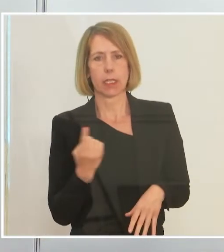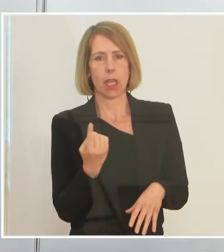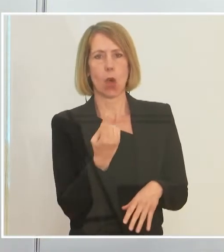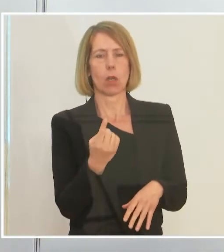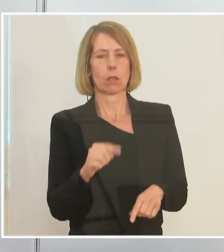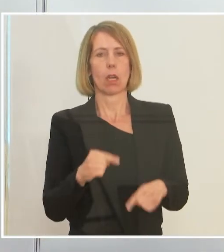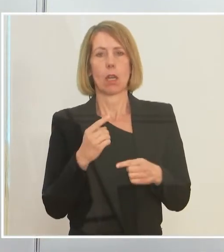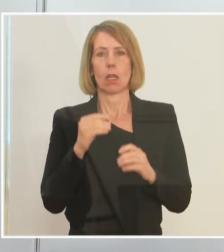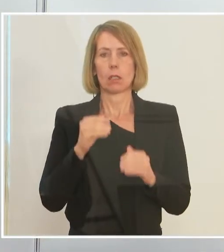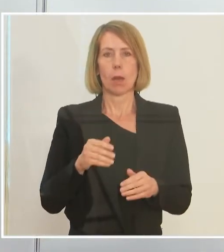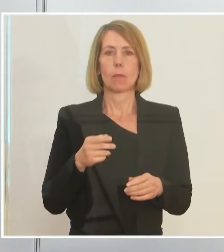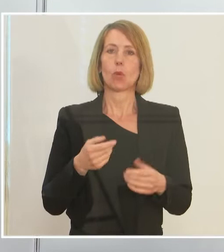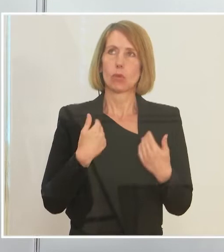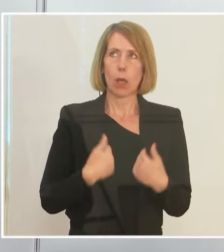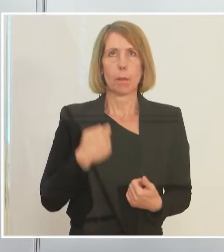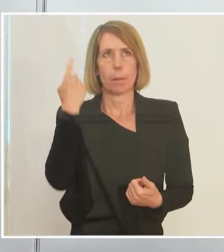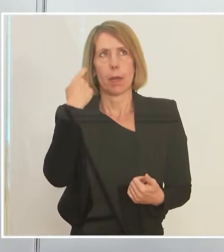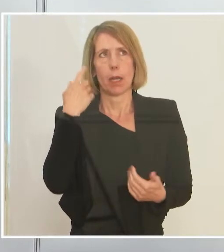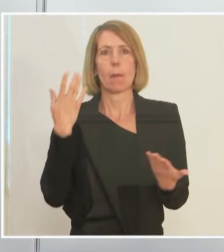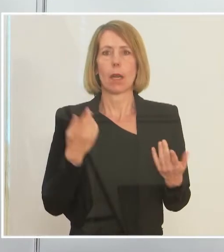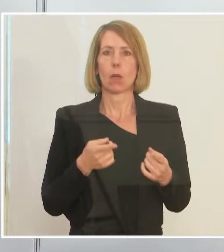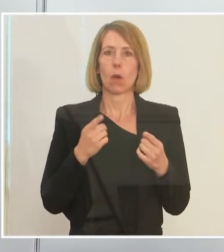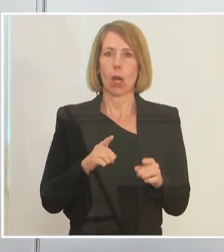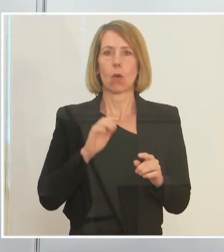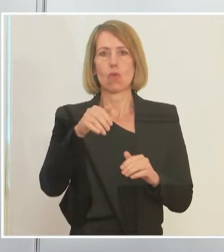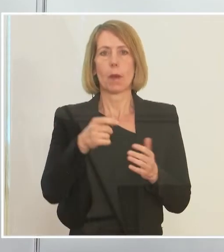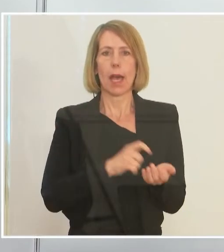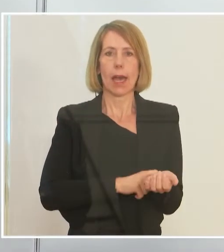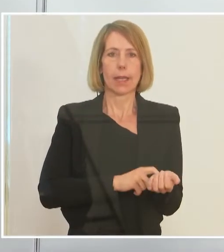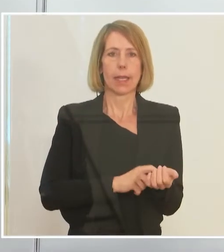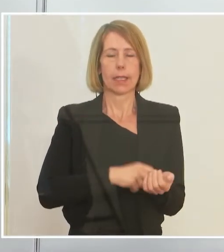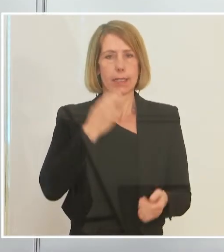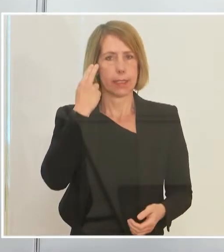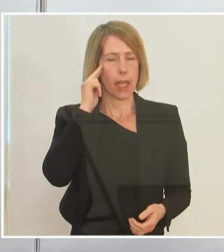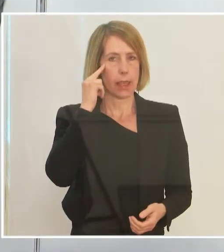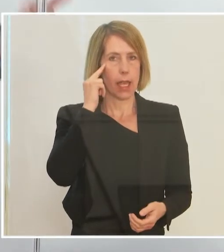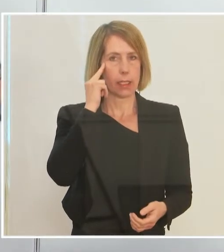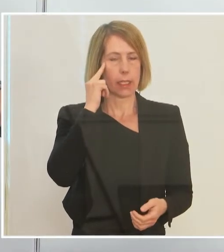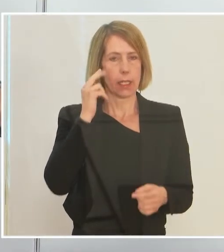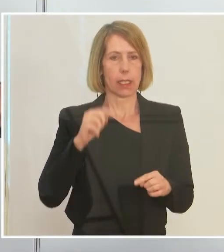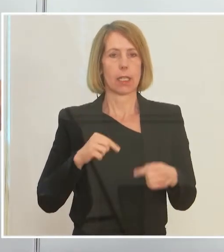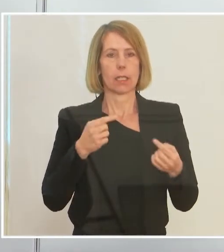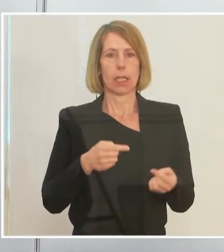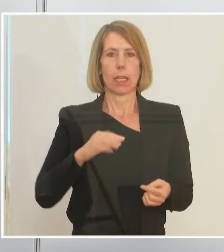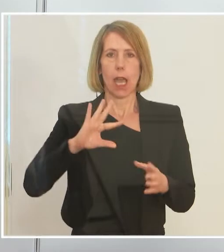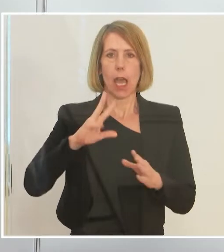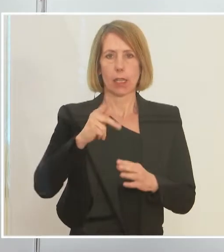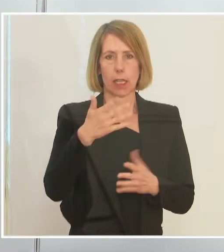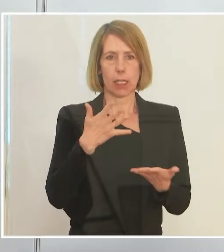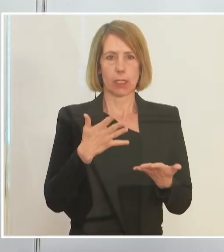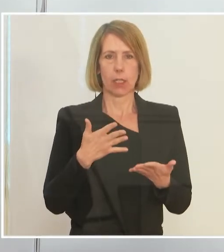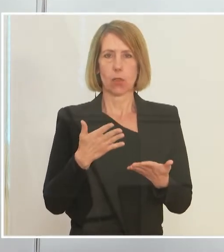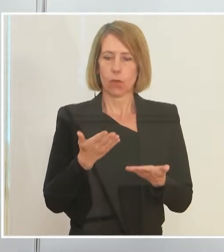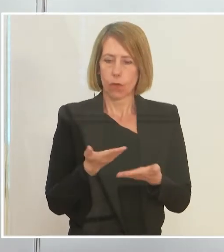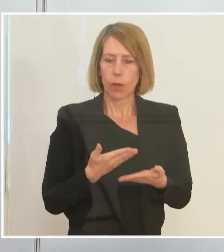meines Erachtens nach auch über Anreize nachdenken, die es attraktiv machen, mehr zu arbeiten dort,